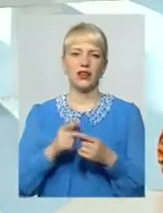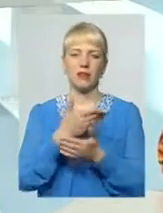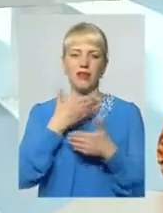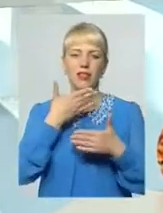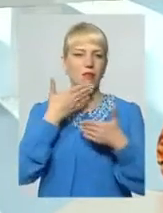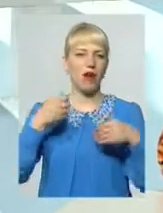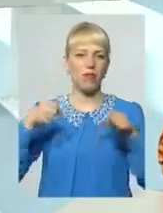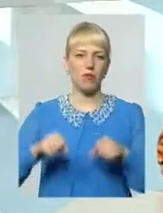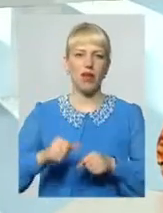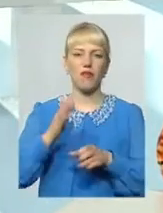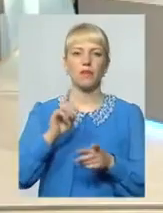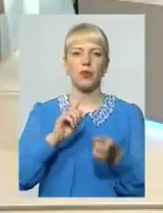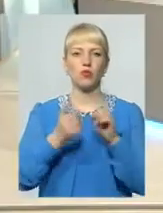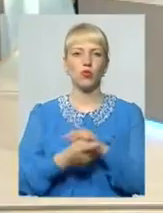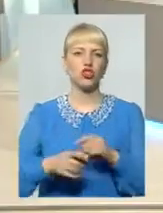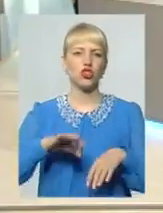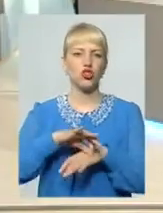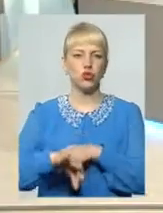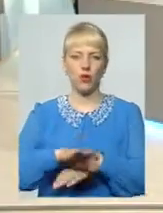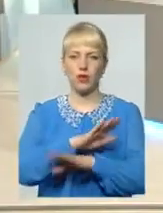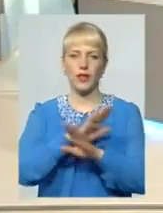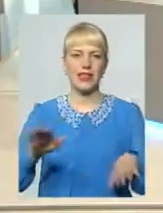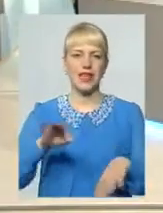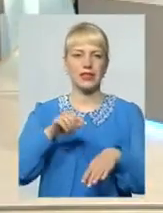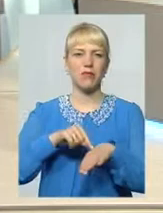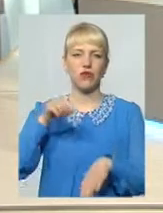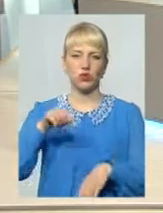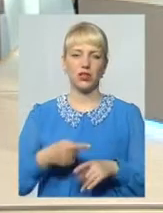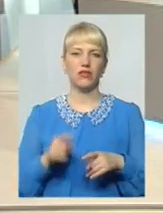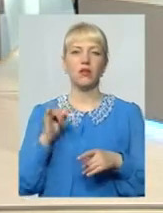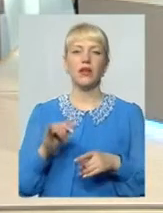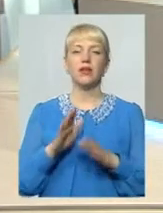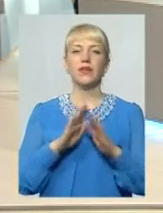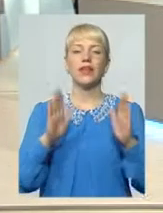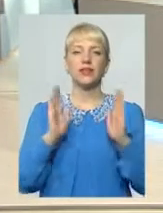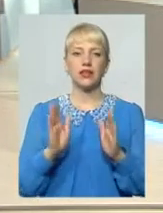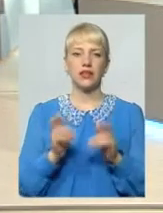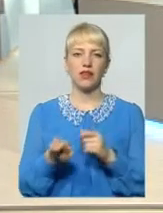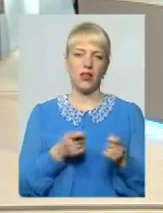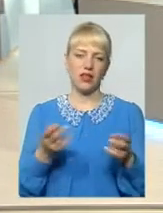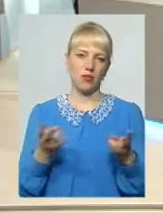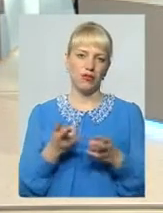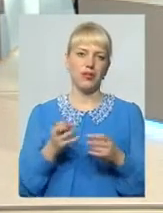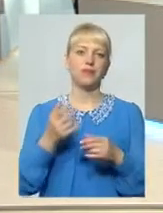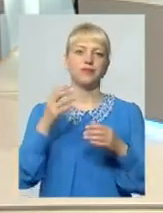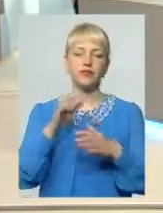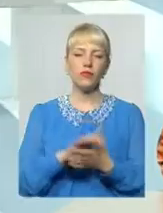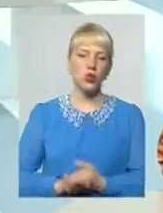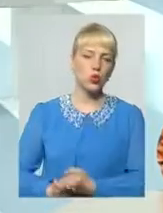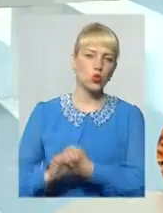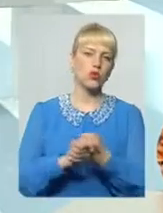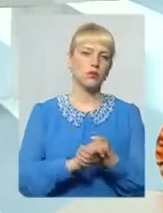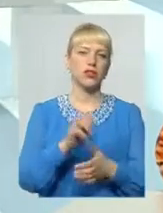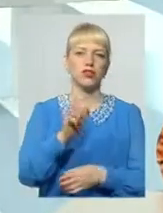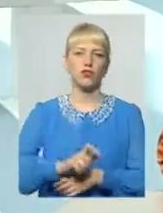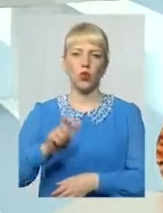маємо права бути жорстокими, неспівчутливими І не тільки влада повинна, а просто дійсно повинне суспільство І